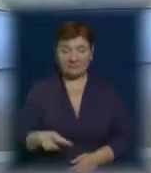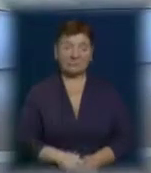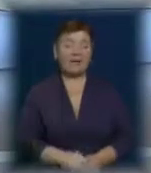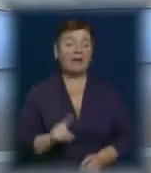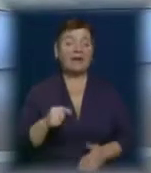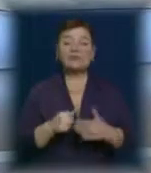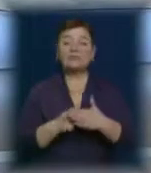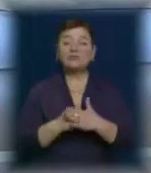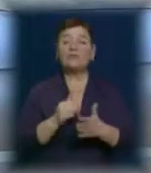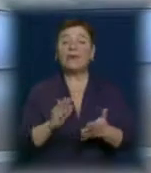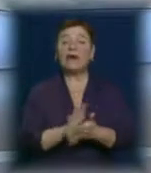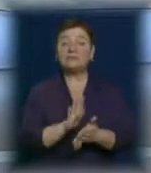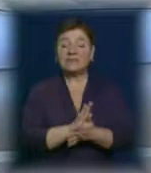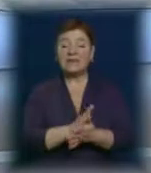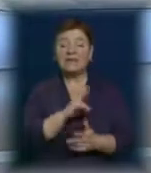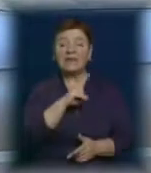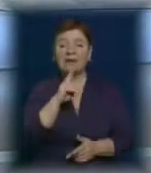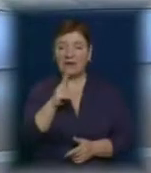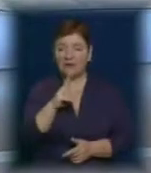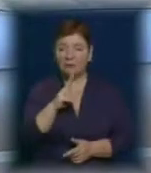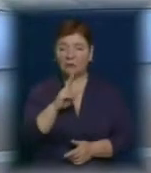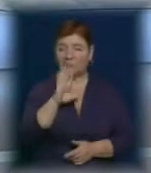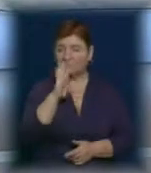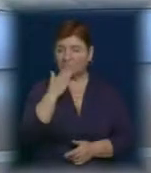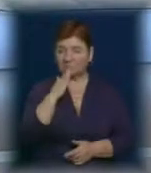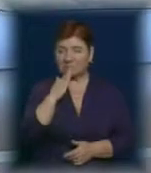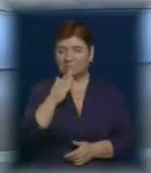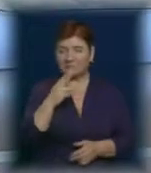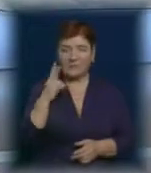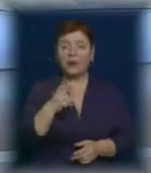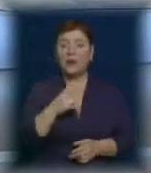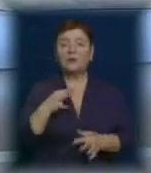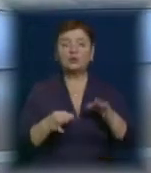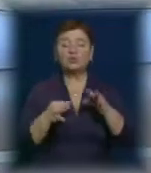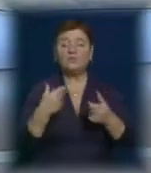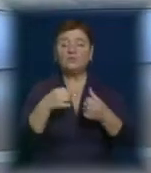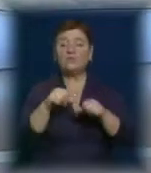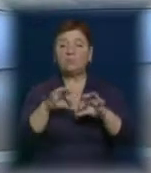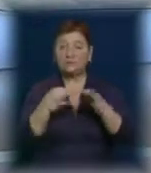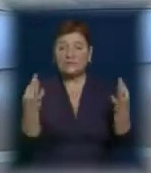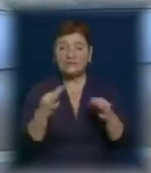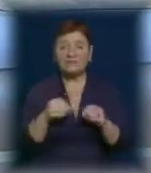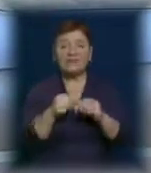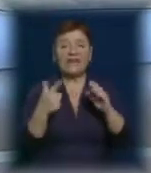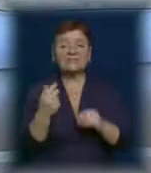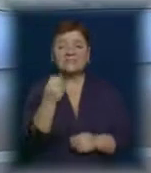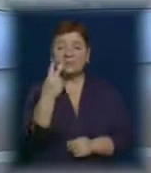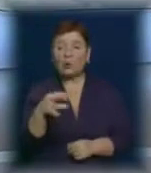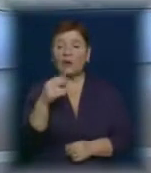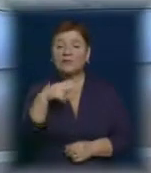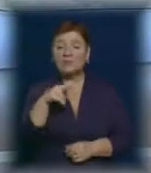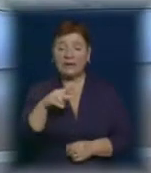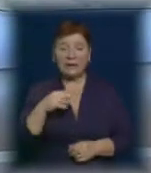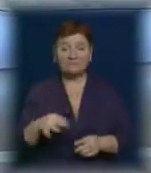Засновника газети, якого підозрюють у сепаратистських закликах, суд відпустив під особисте зобов'язання. 12 листопада обласна